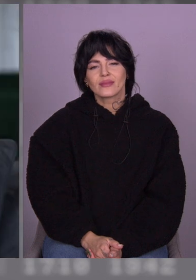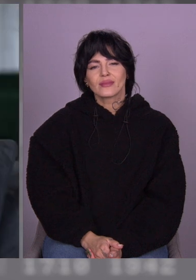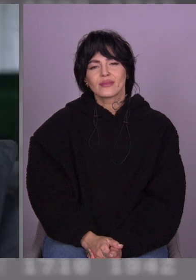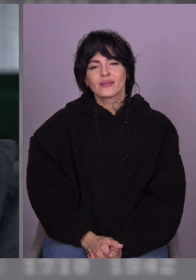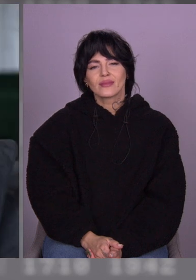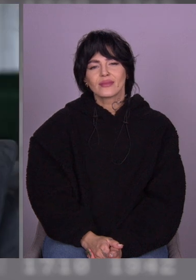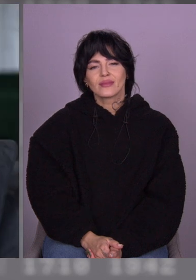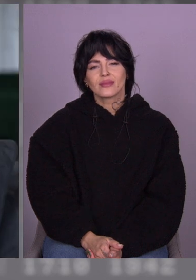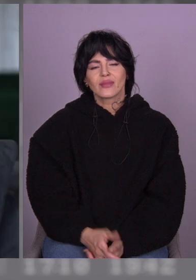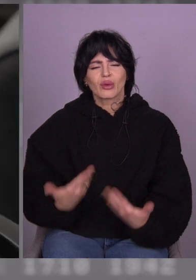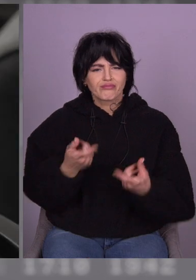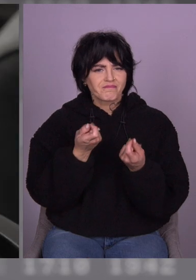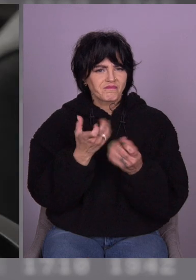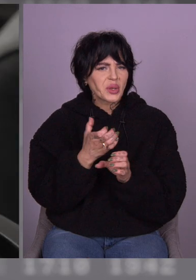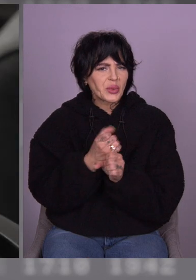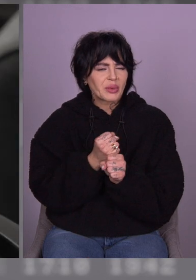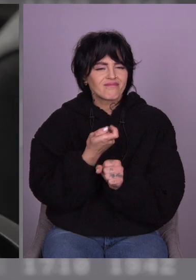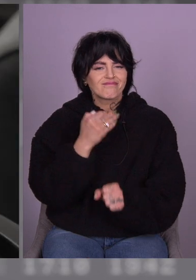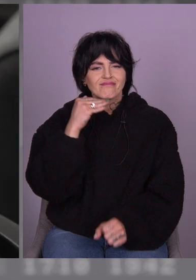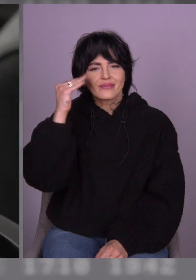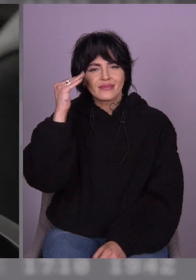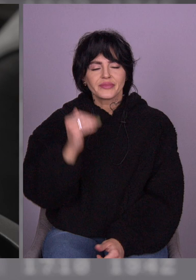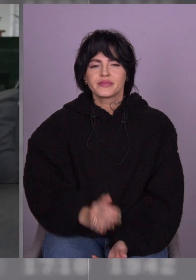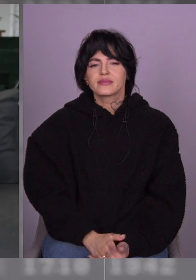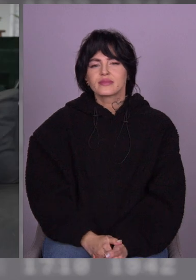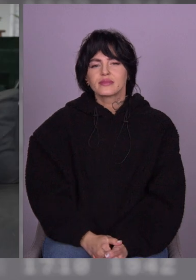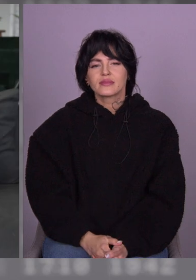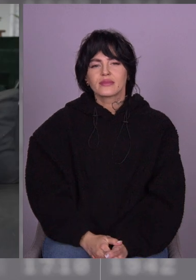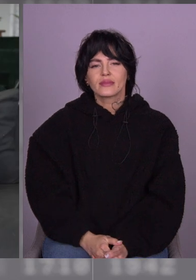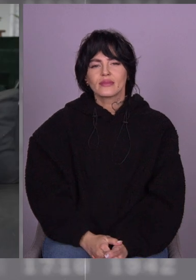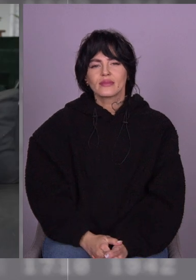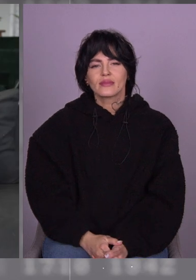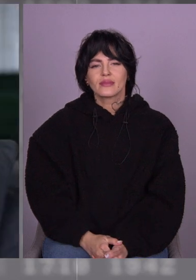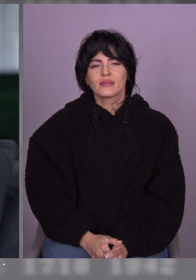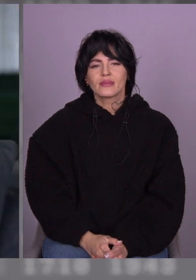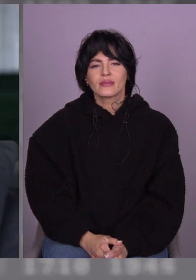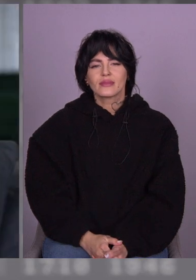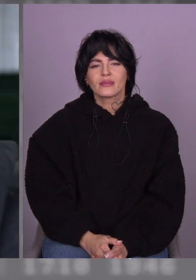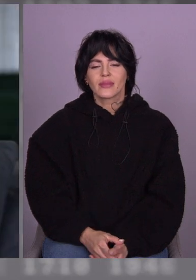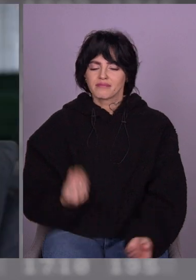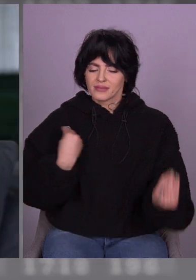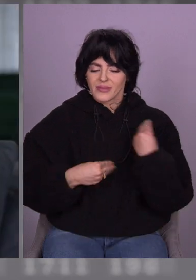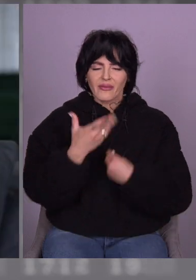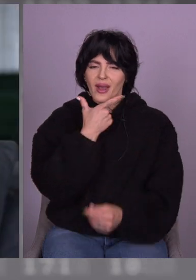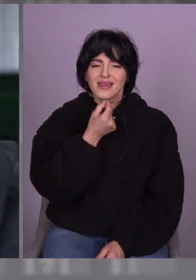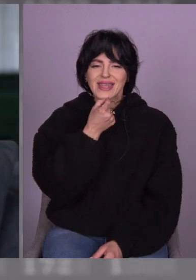Тато, мій схуд. В містах ти їздиш. Але модний. Народився.